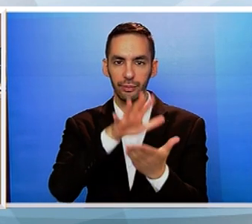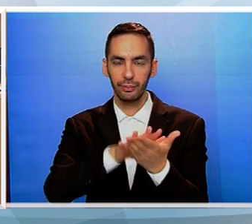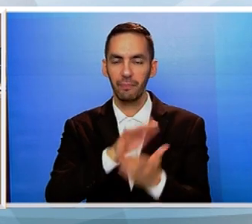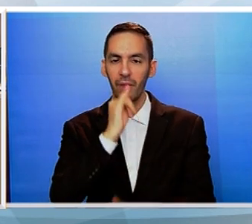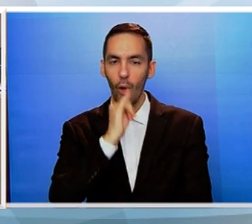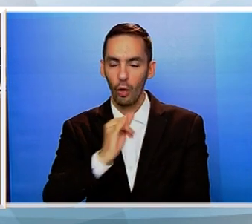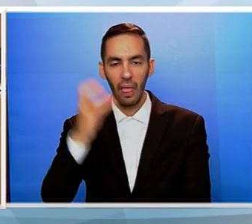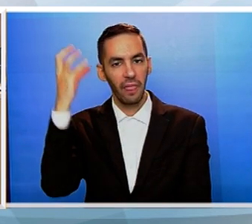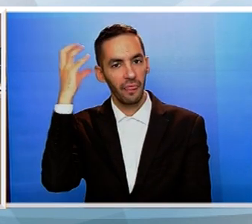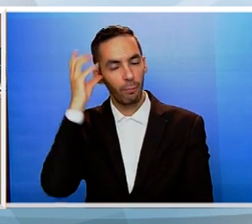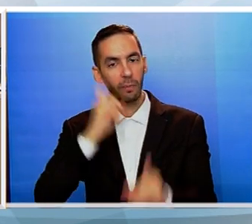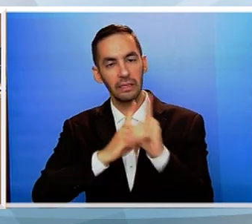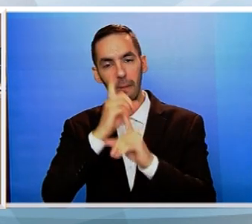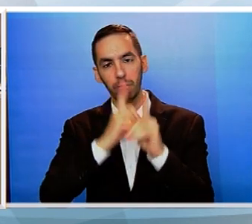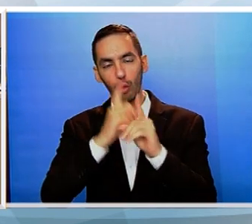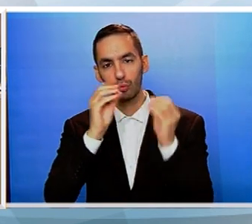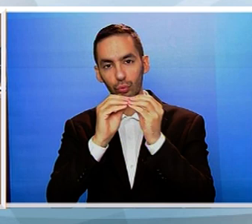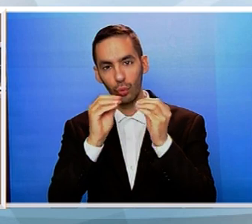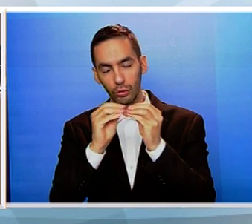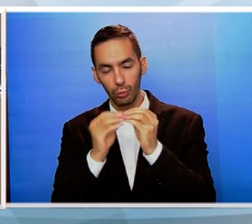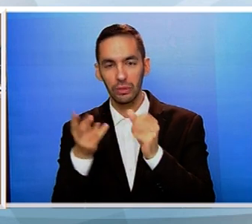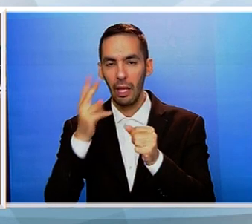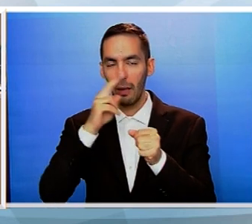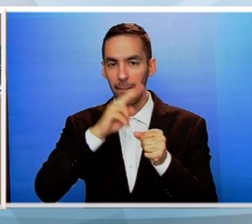όσων έδωσαν τη ζωή τους